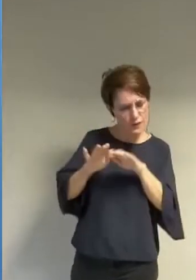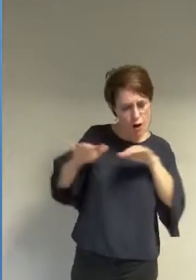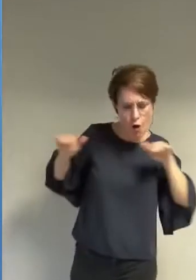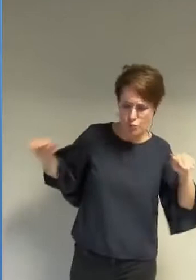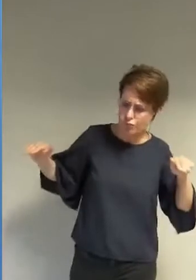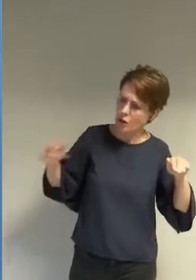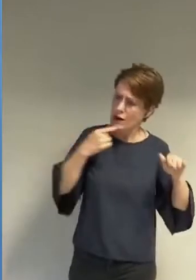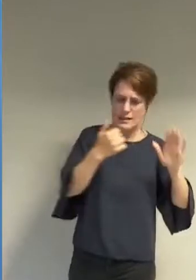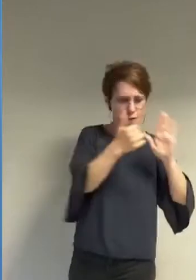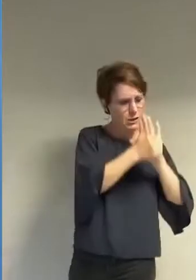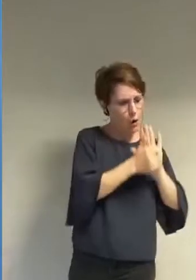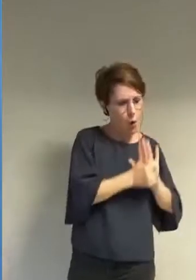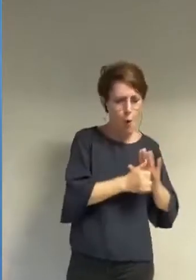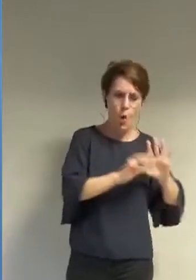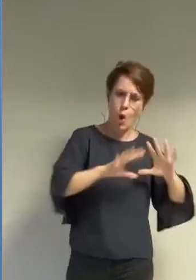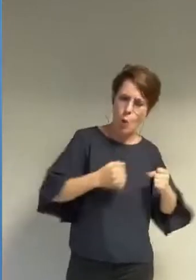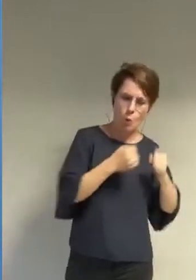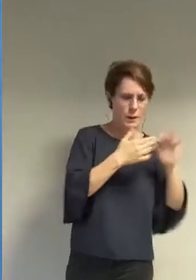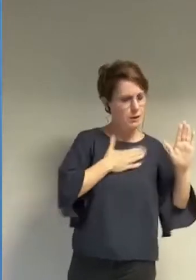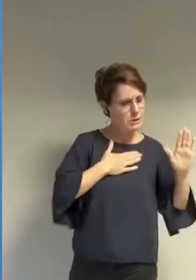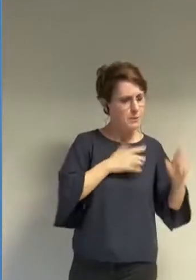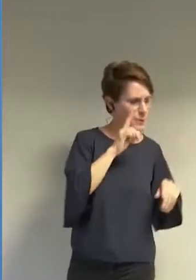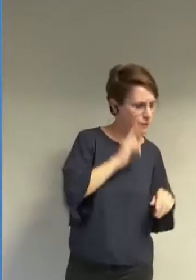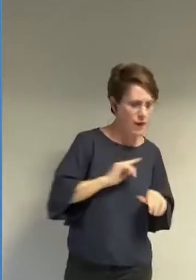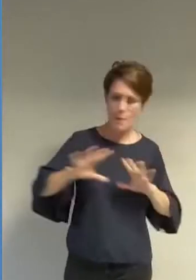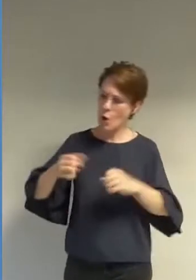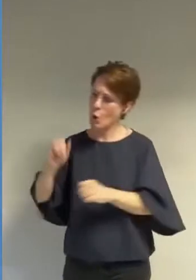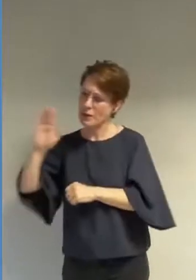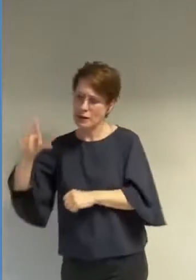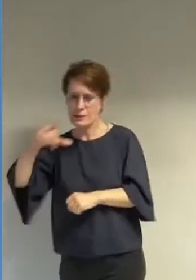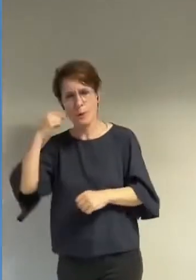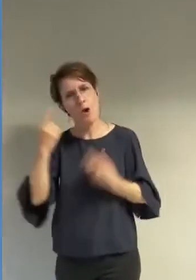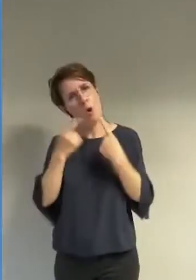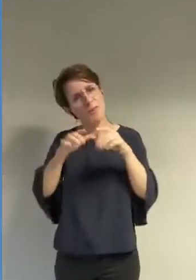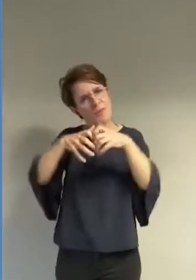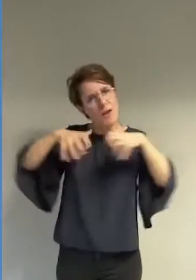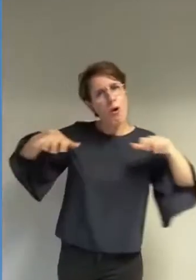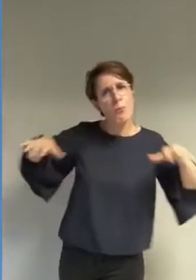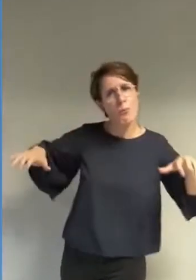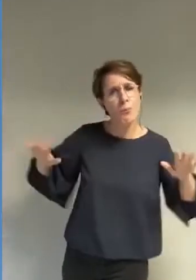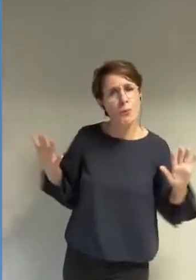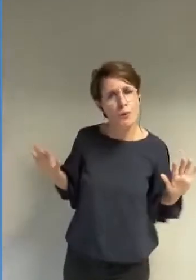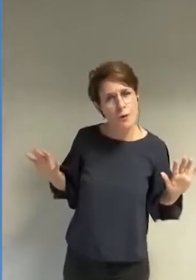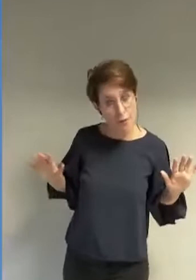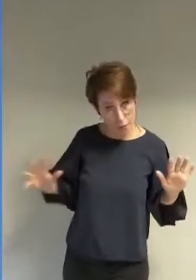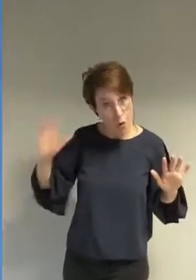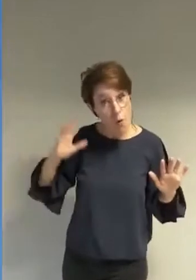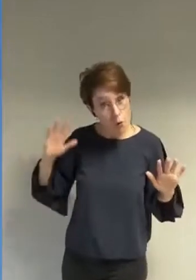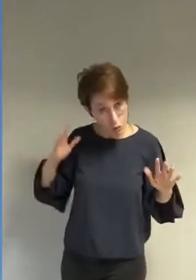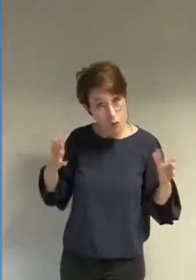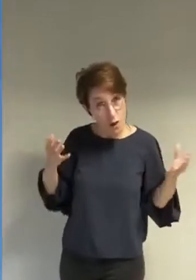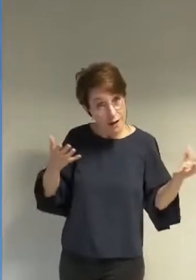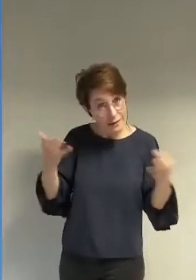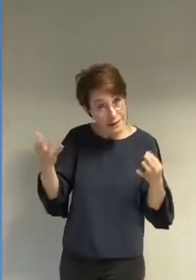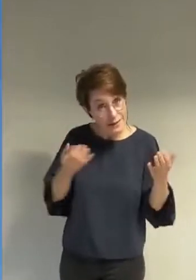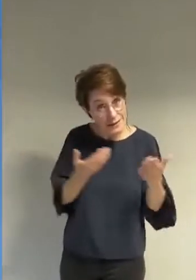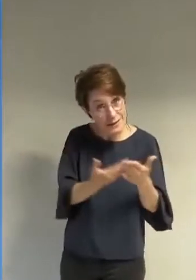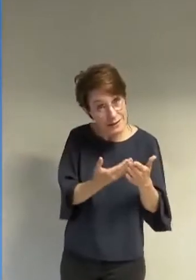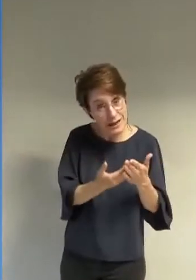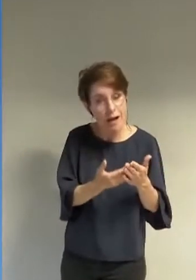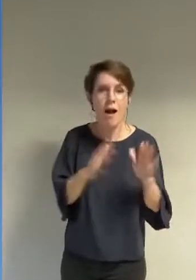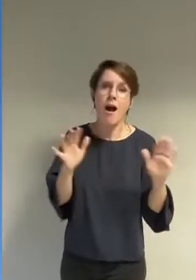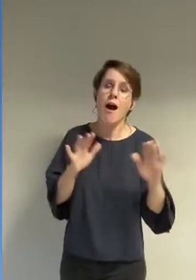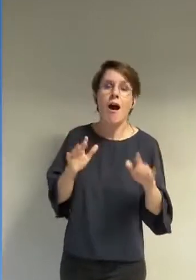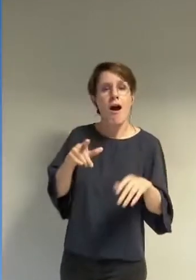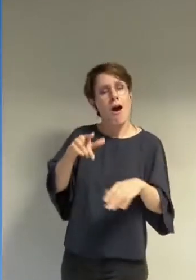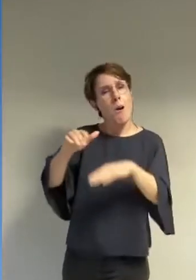répartition des compétences et des sphères de la vie ou encore au nom du fait que la politique divise les hommes et que les femmes